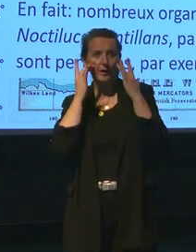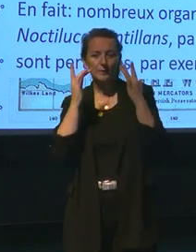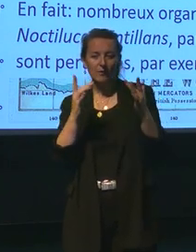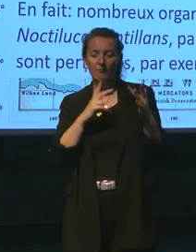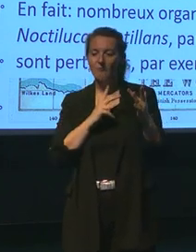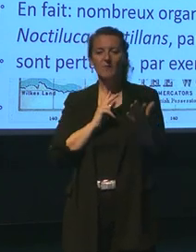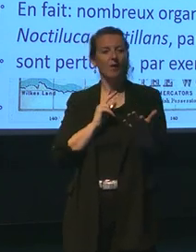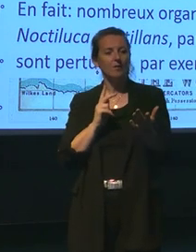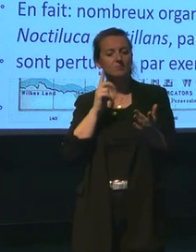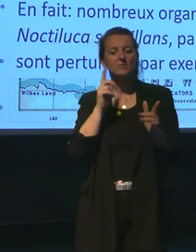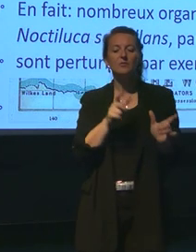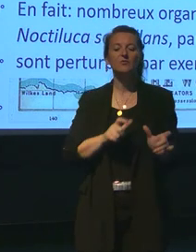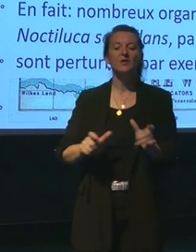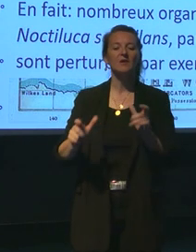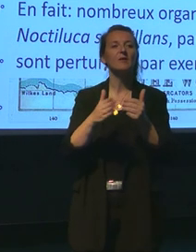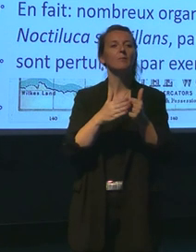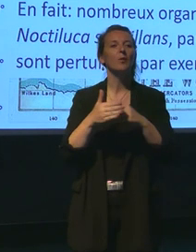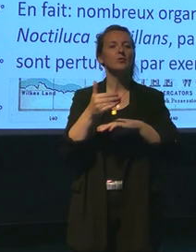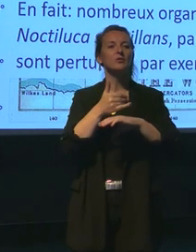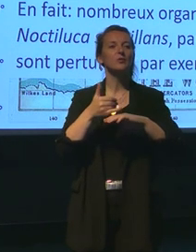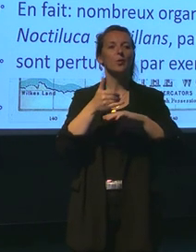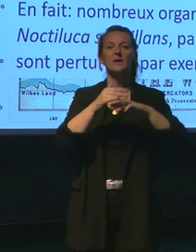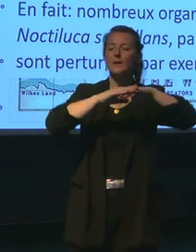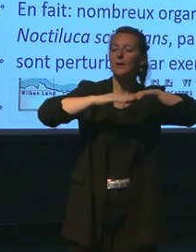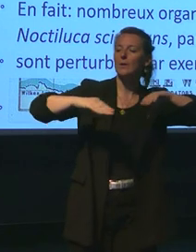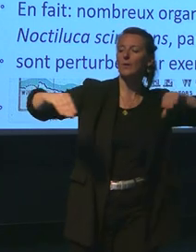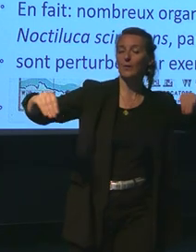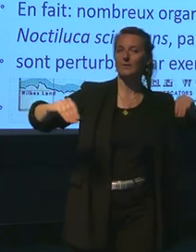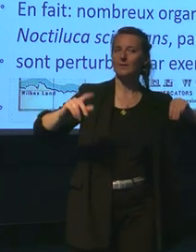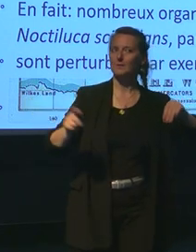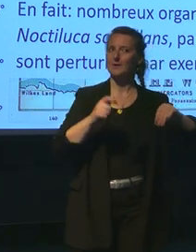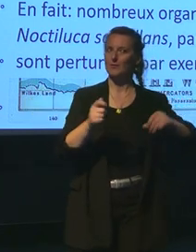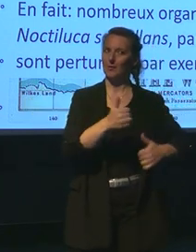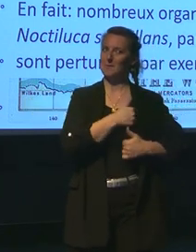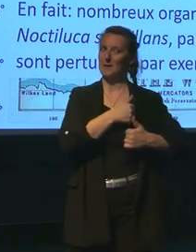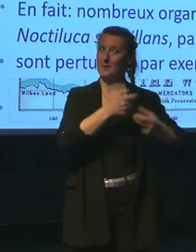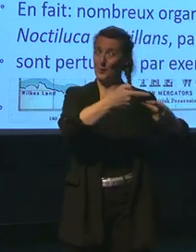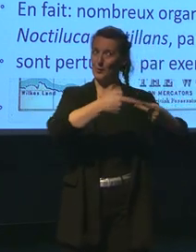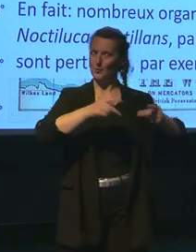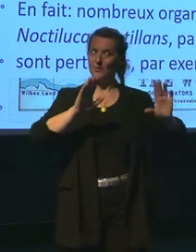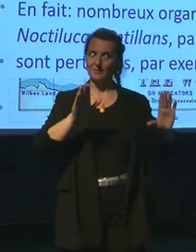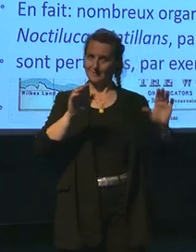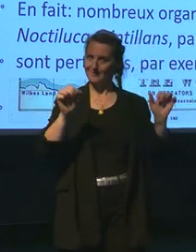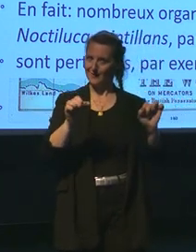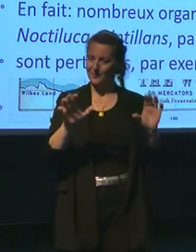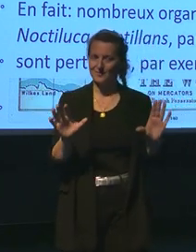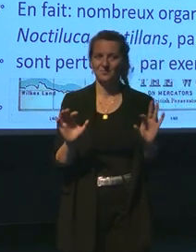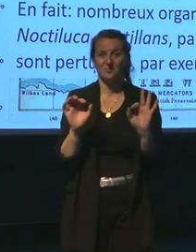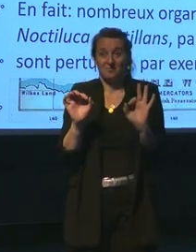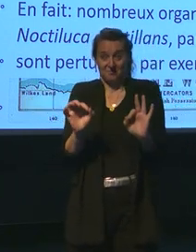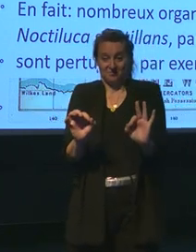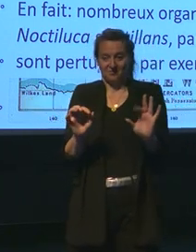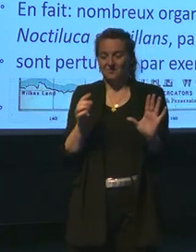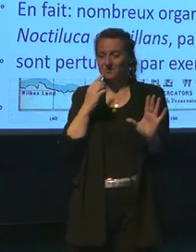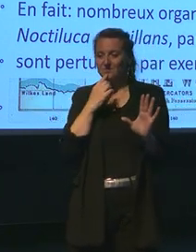'avoir des stations de nuit au-delors de Lyon avec bien sûr l'écranisation de la marine nationale, d'accord ? Et au lieu d'endophiler, au lieu de remonter